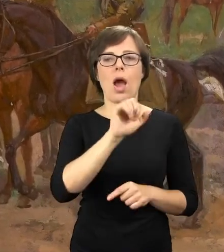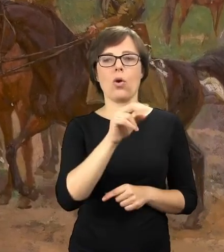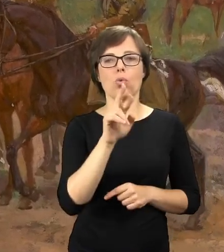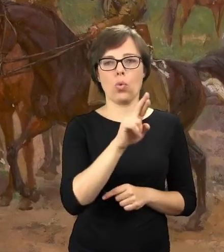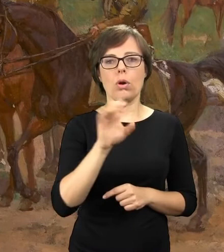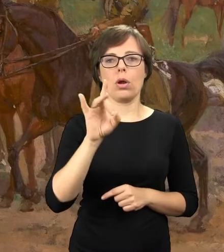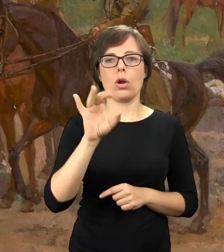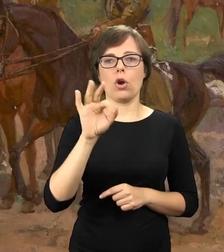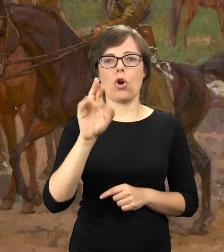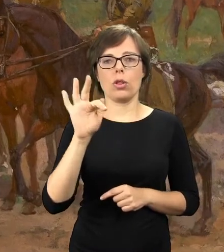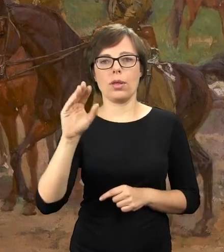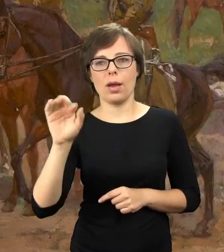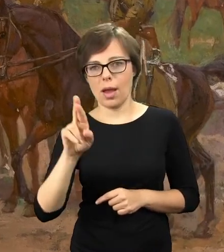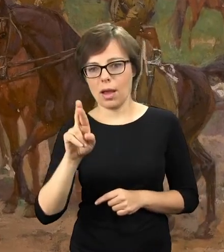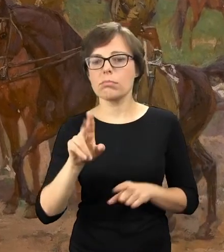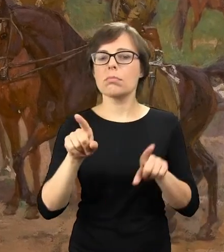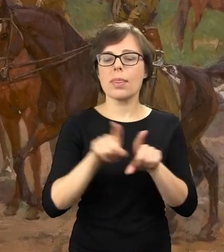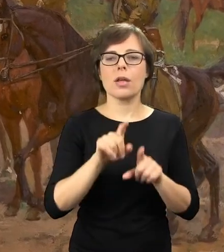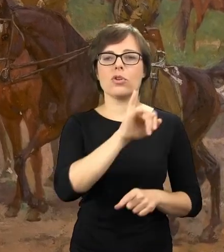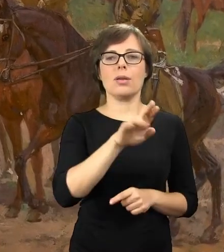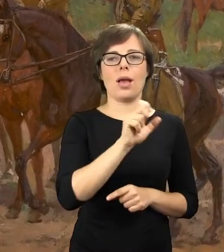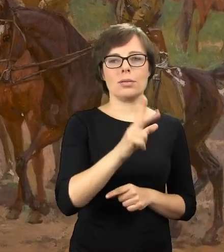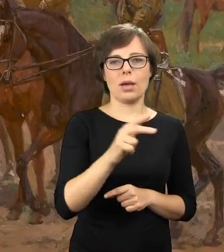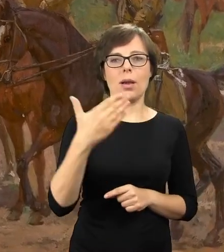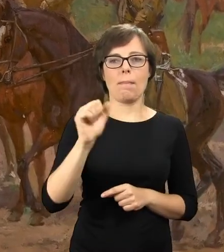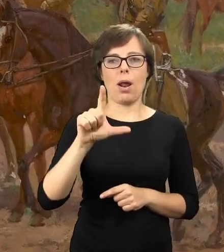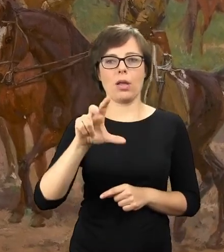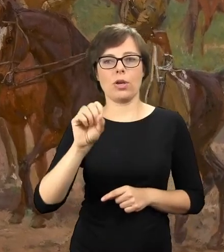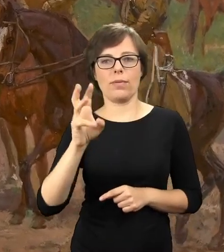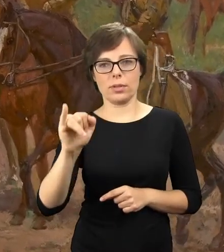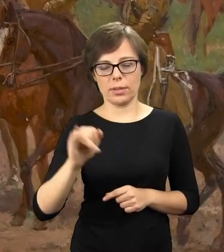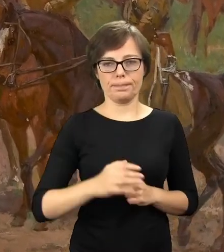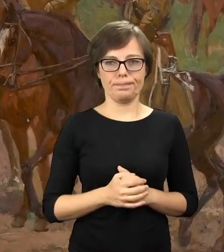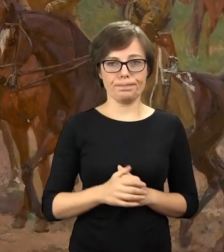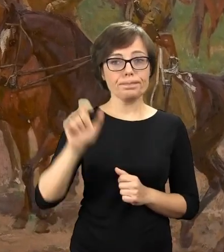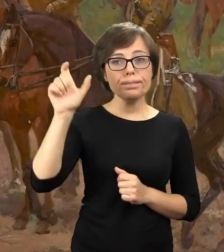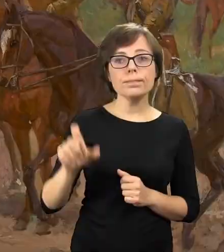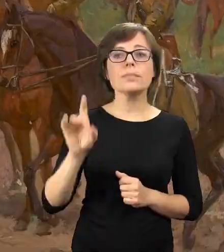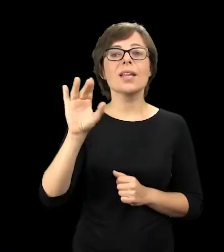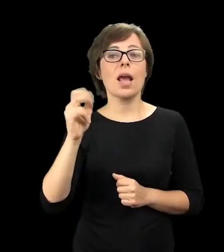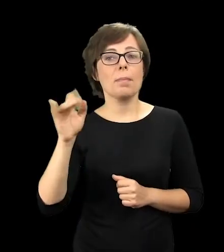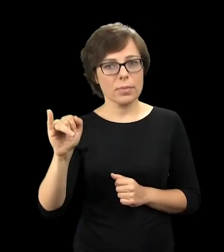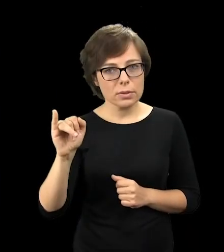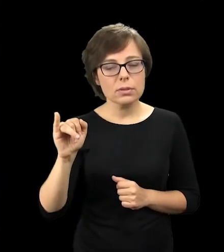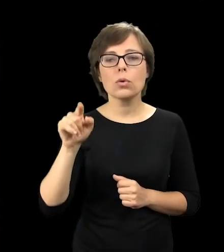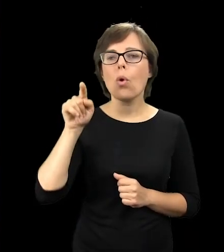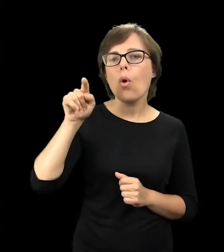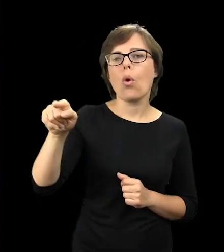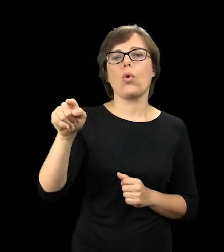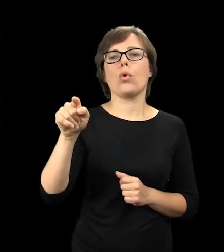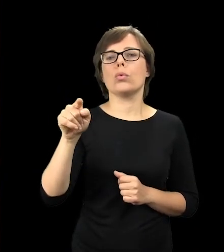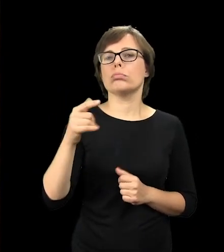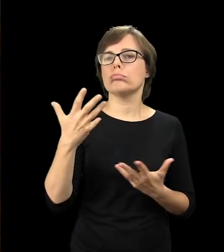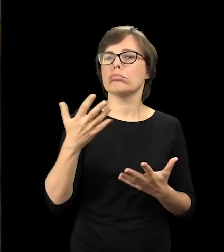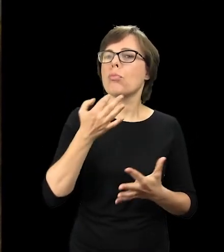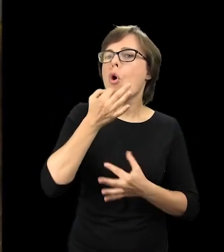wspomniany Artur Grottger, czy wreszcie Jacek Malczewski. Maksymilian Gierymski